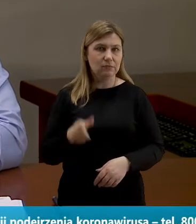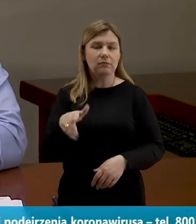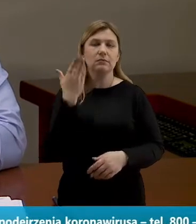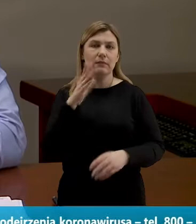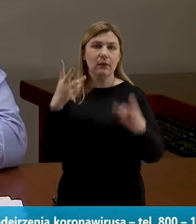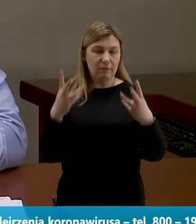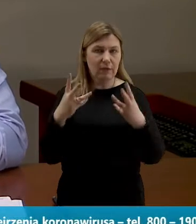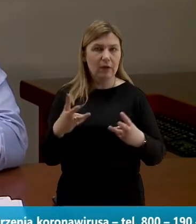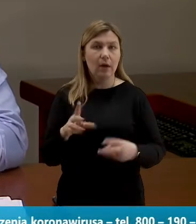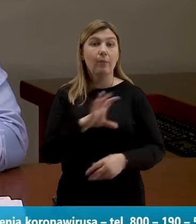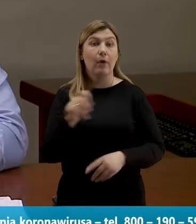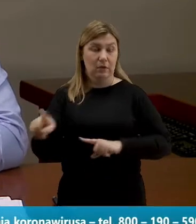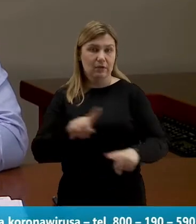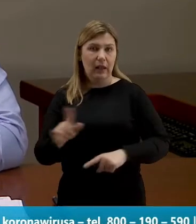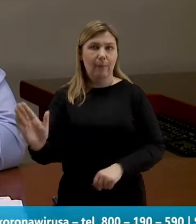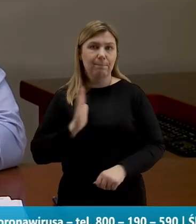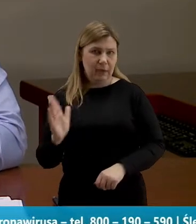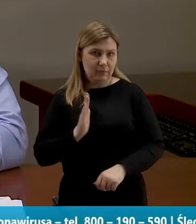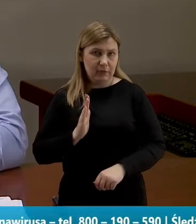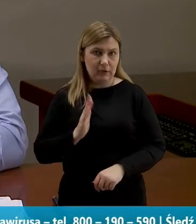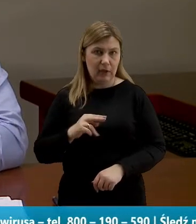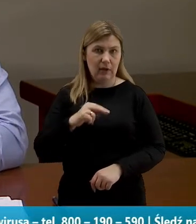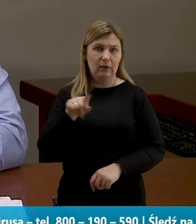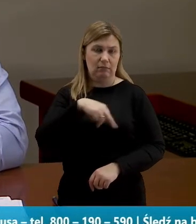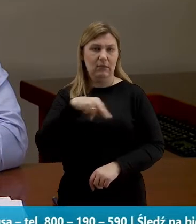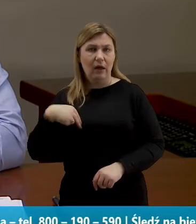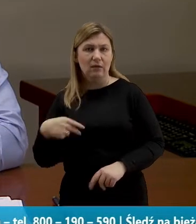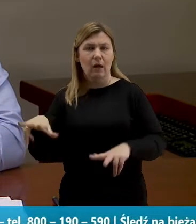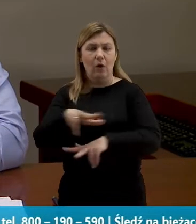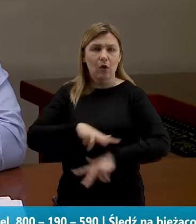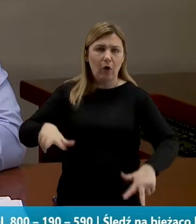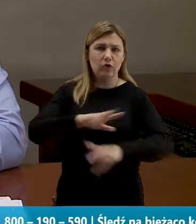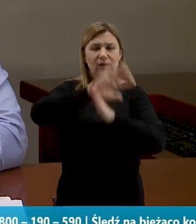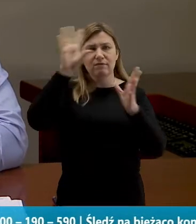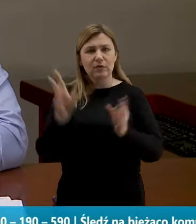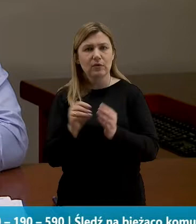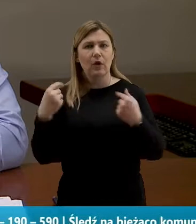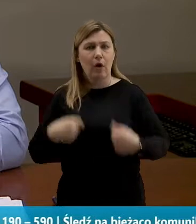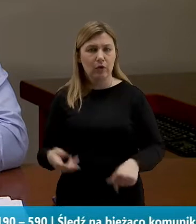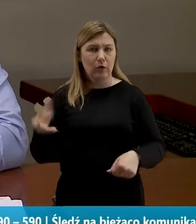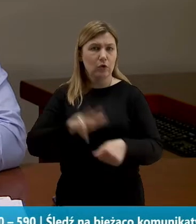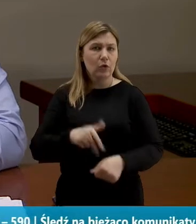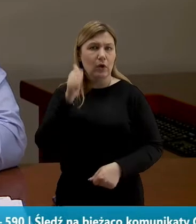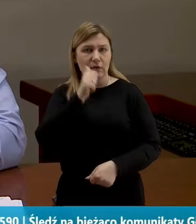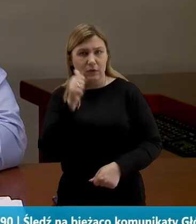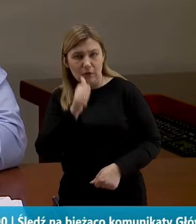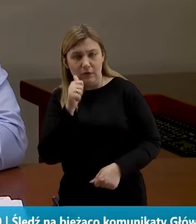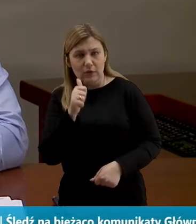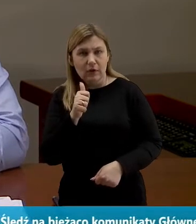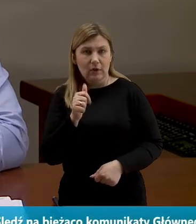bardzo ważne, bo od tego zależy bezpieczeństwo nas samych, naszych rodzin i tych wszystkich osób, które każdego dnia